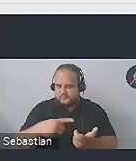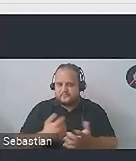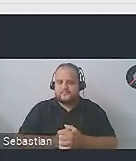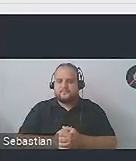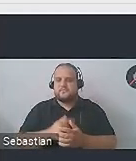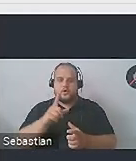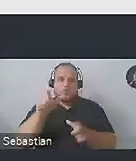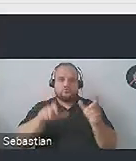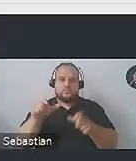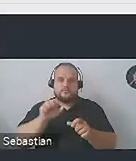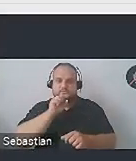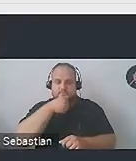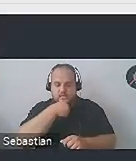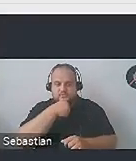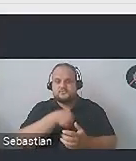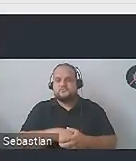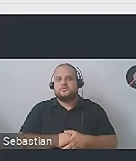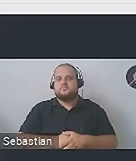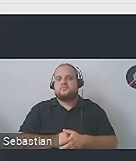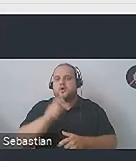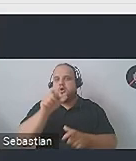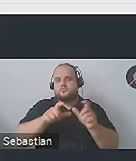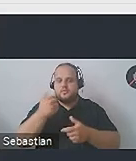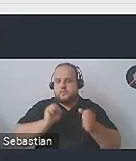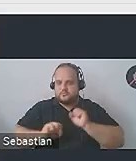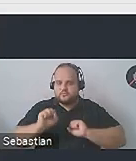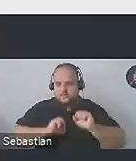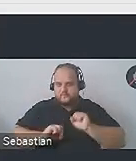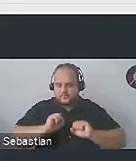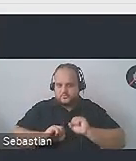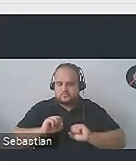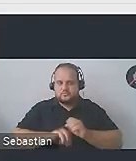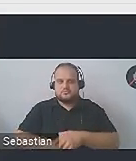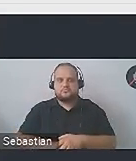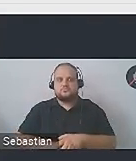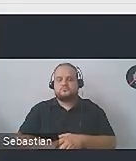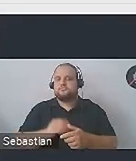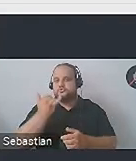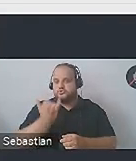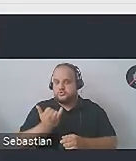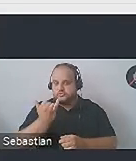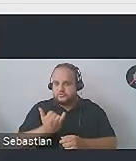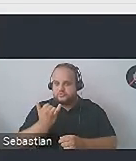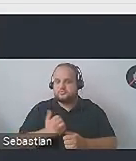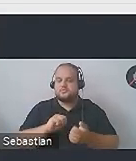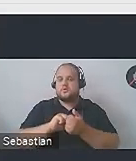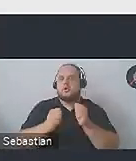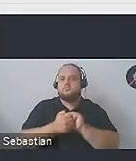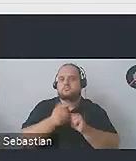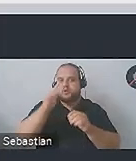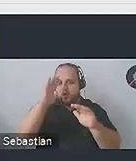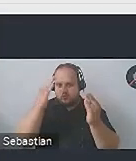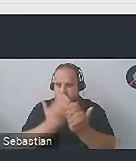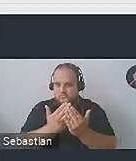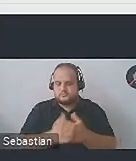starsze, w szczególności przez osoby z niepełnosprawnością intelektualną, przez dzieci lub osoby ze spektrum autyzmu.